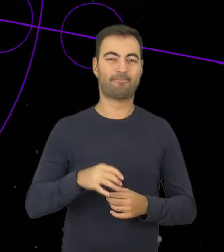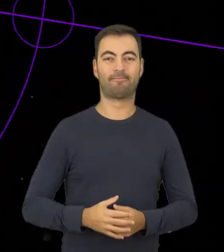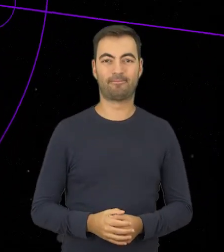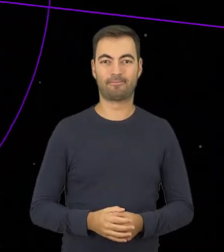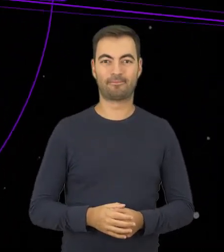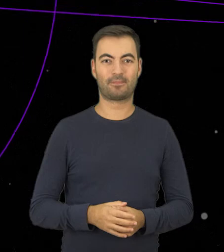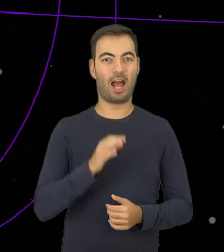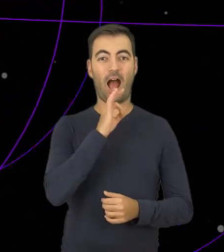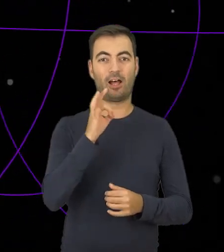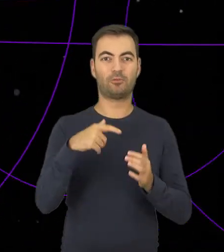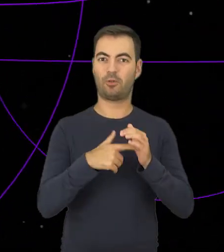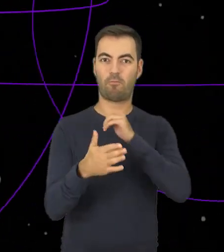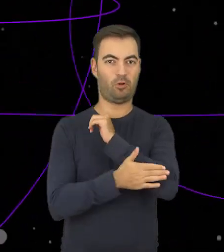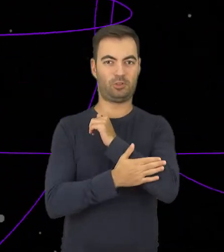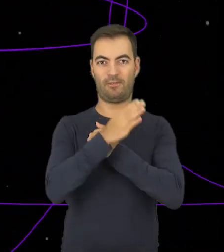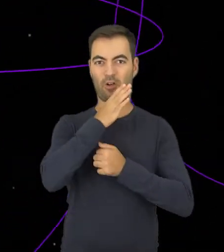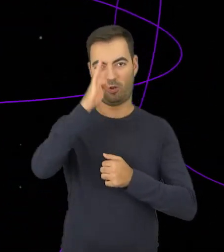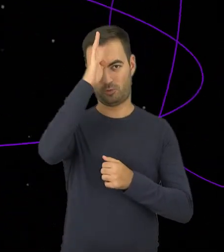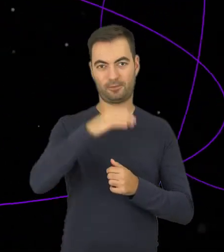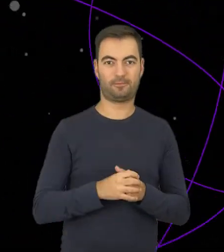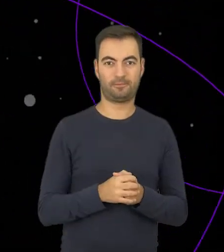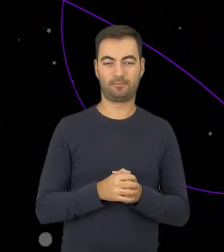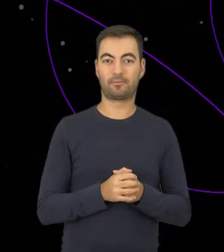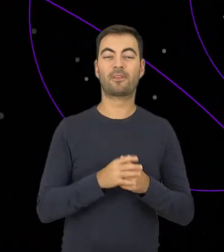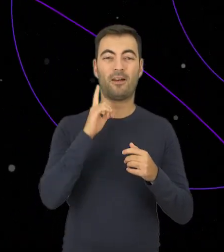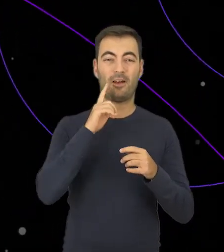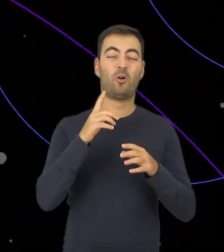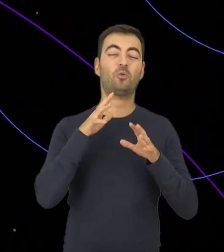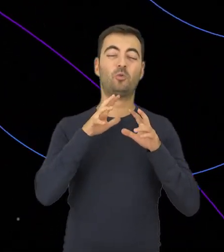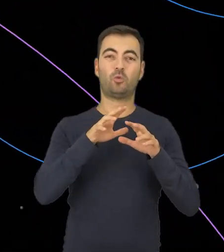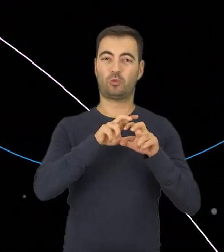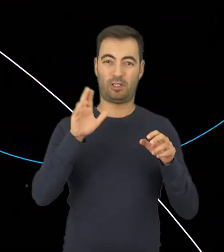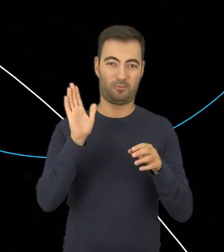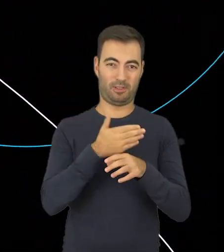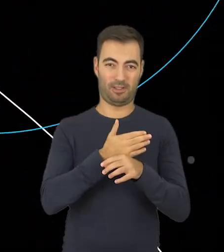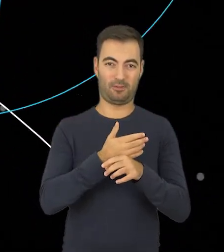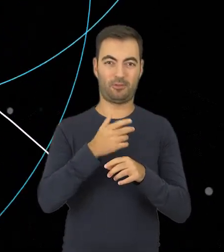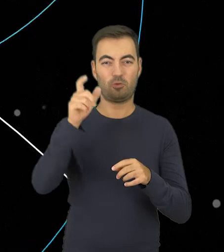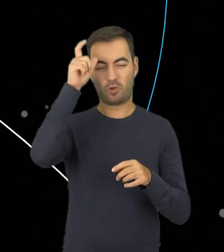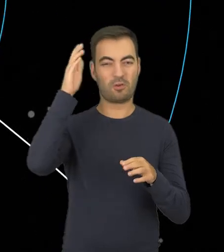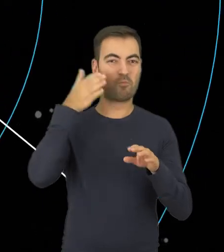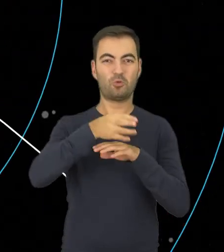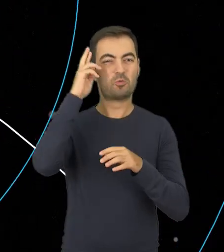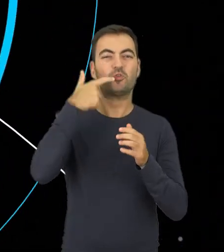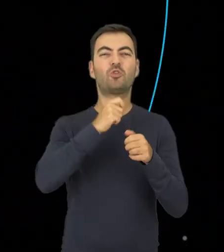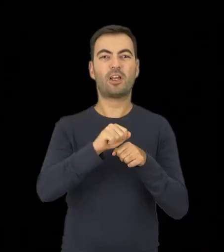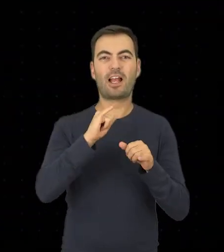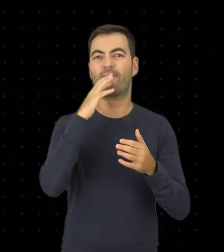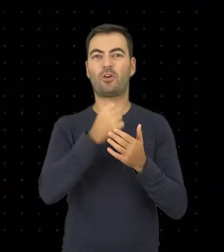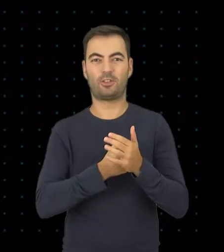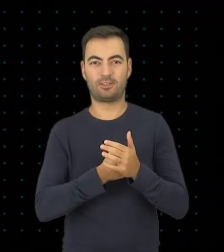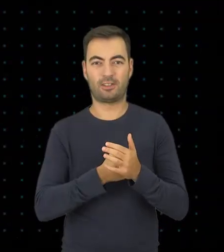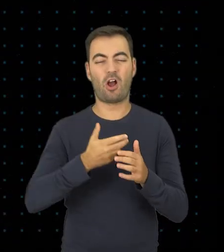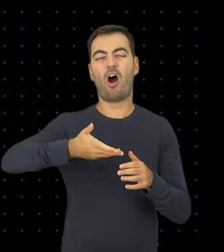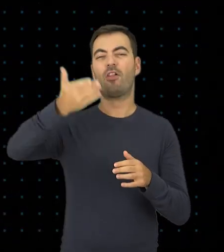Atomy są fundamentem wszechświata. Upłynęło jednak wiele stuleci, udało nam się oswoić ich energię. Od